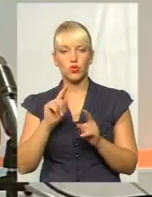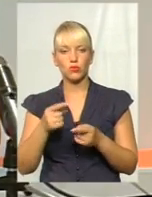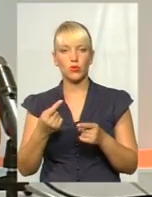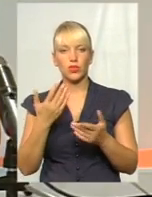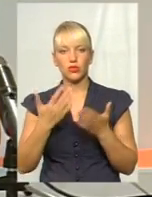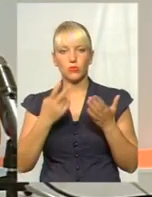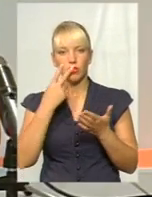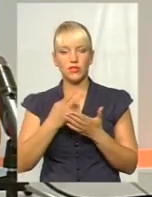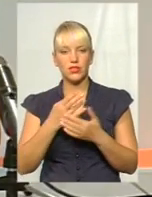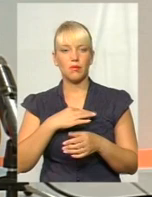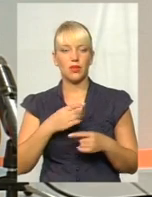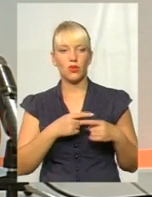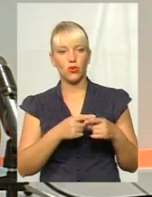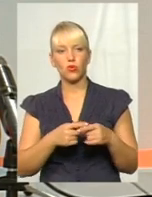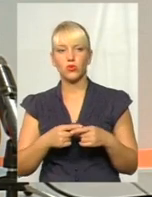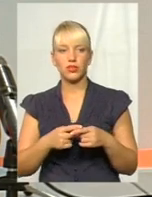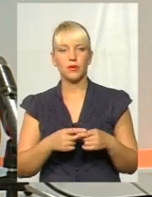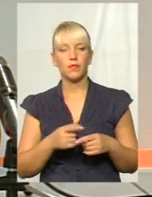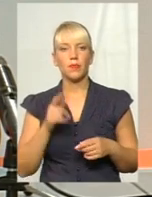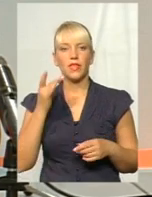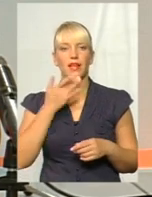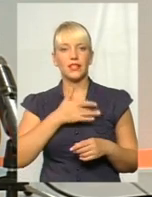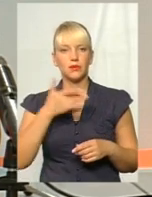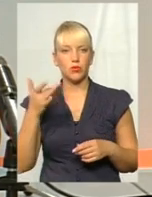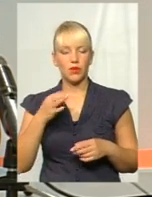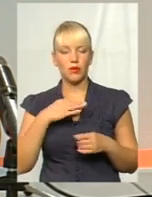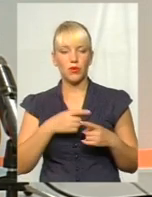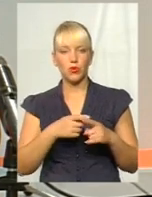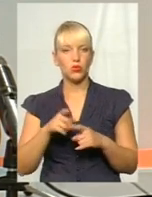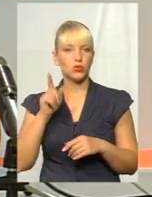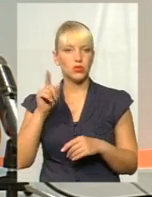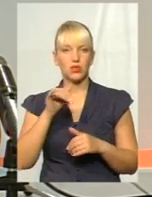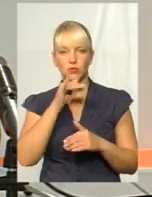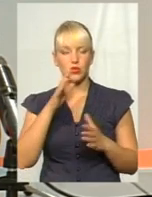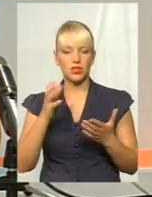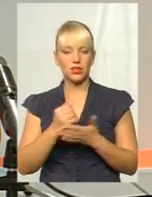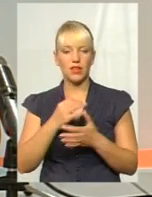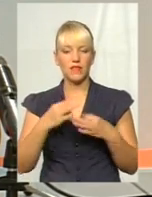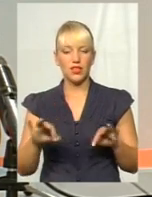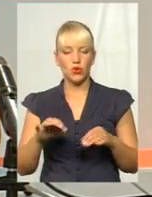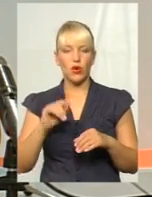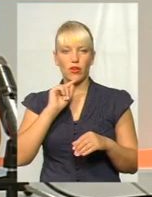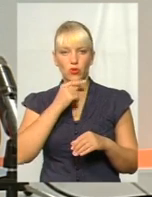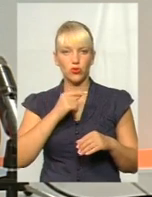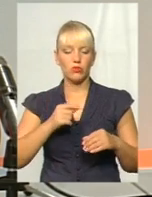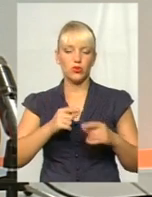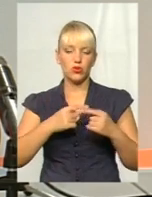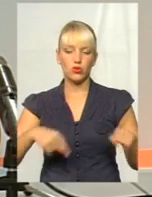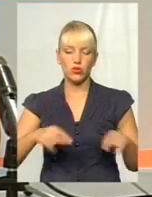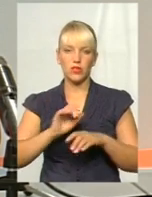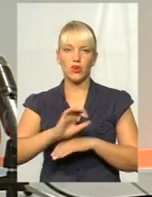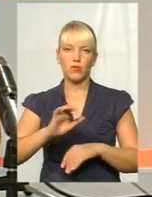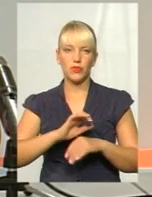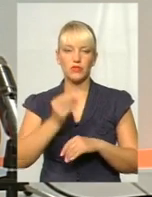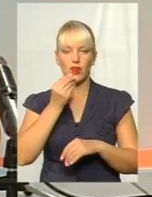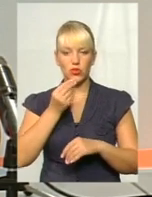Республіки Білорусь, ви не зможете знайти вільну економічну зону з виробництвом чи харчової продукції,